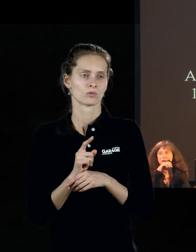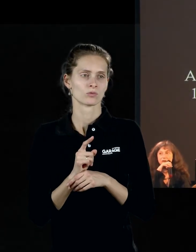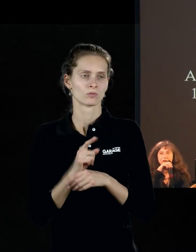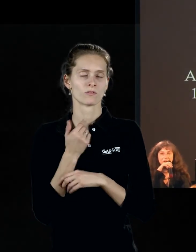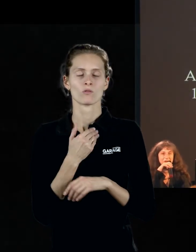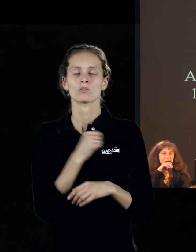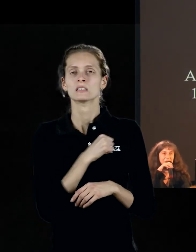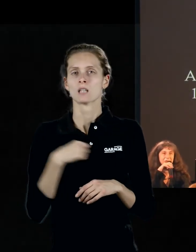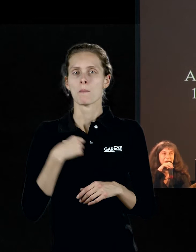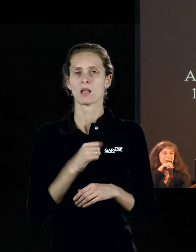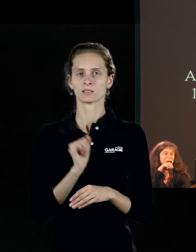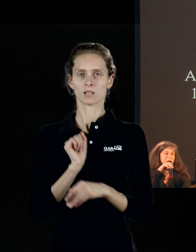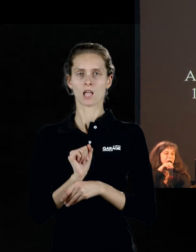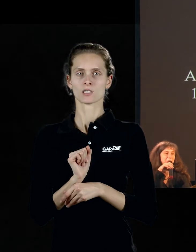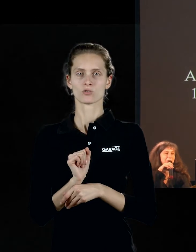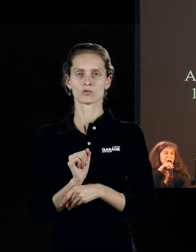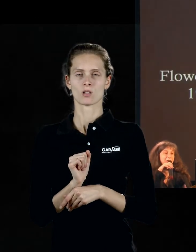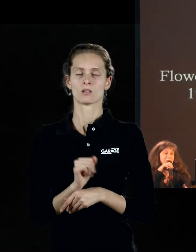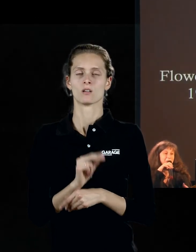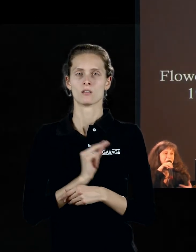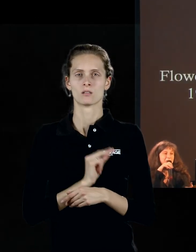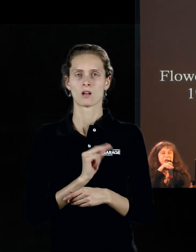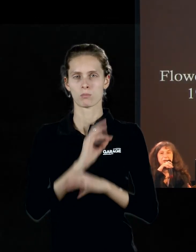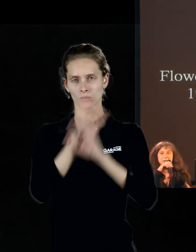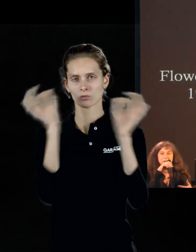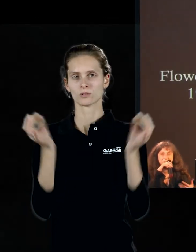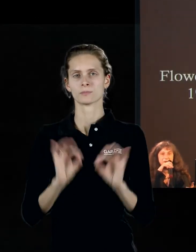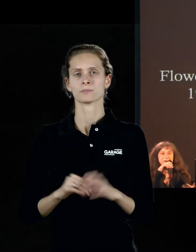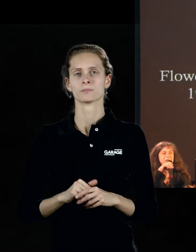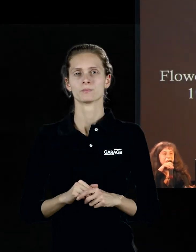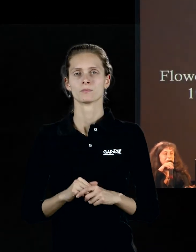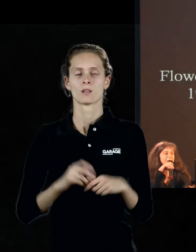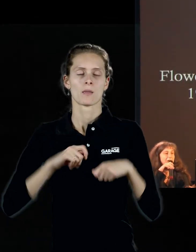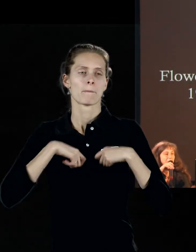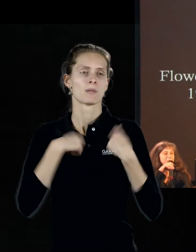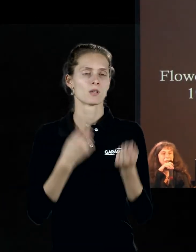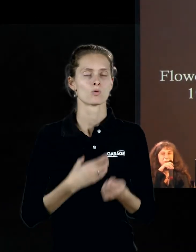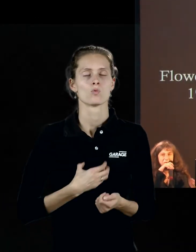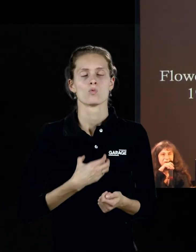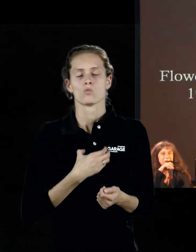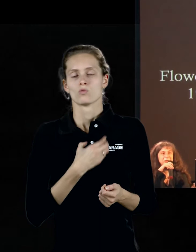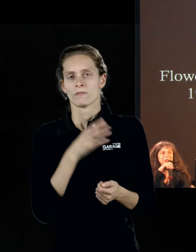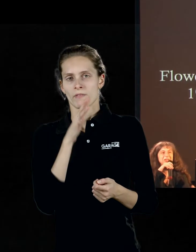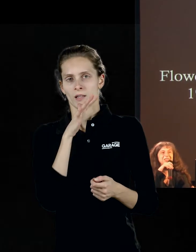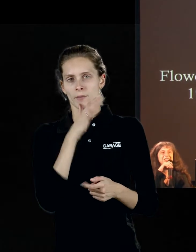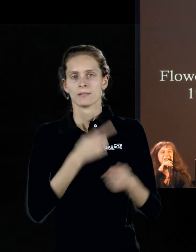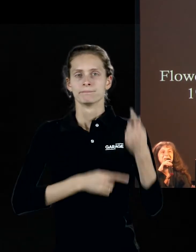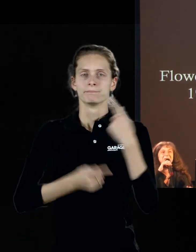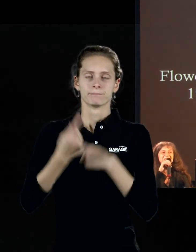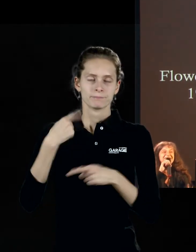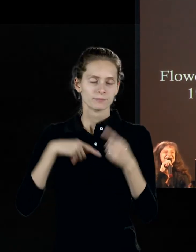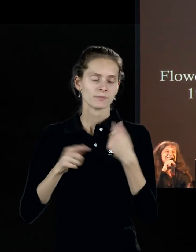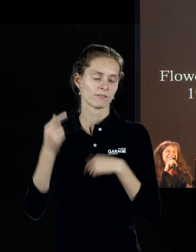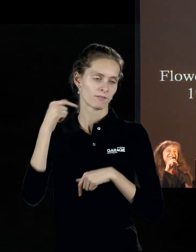работ. Статичность здесь является таким знаком передачи ужаса от времени. Ну, возвращаемся в такие